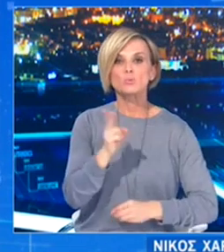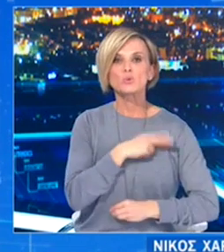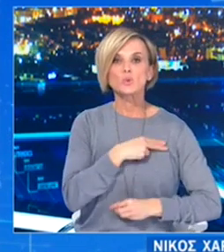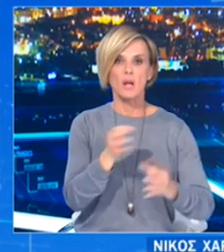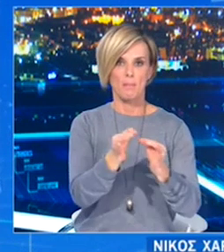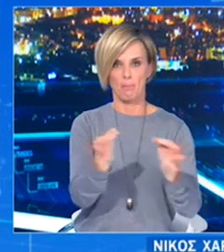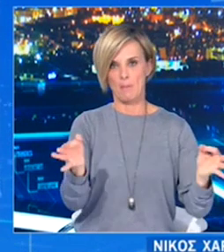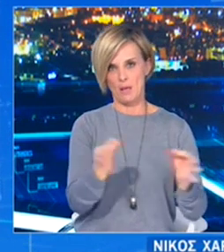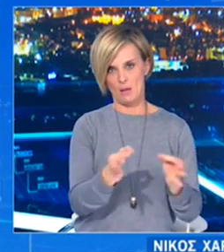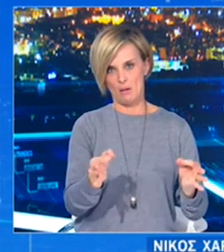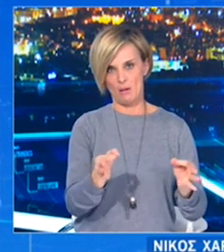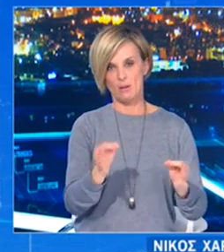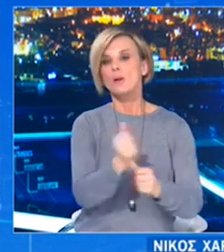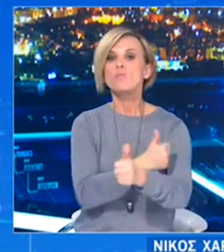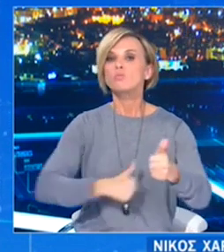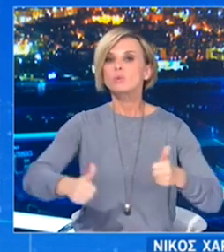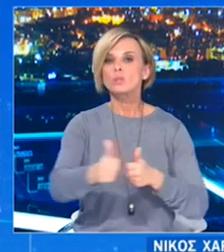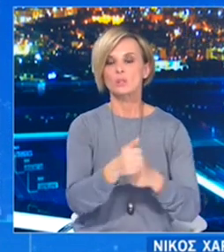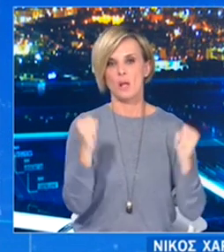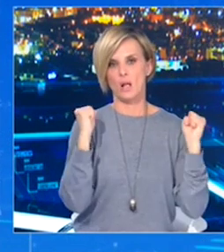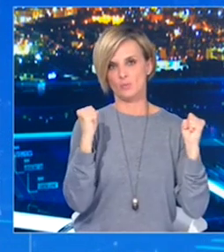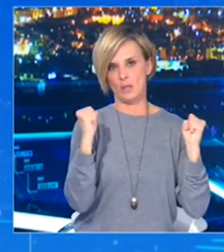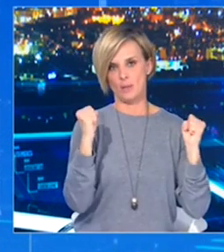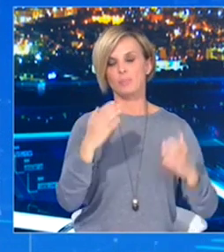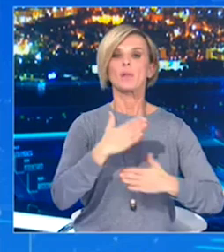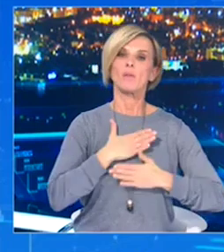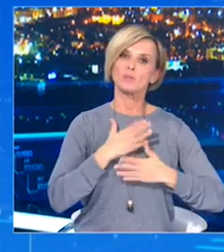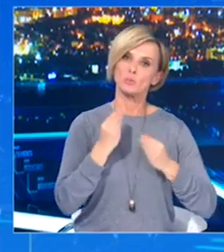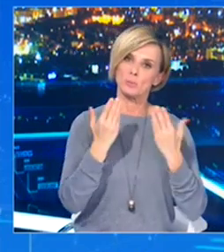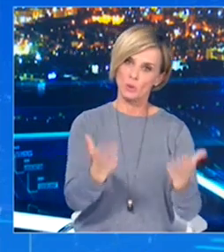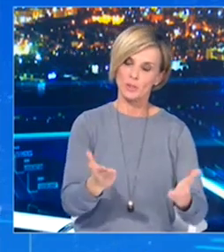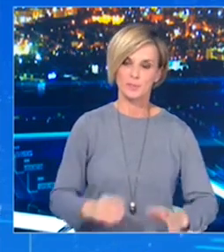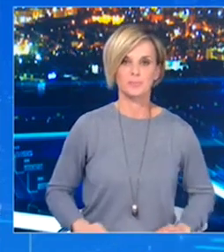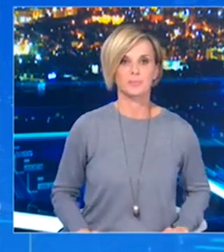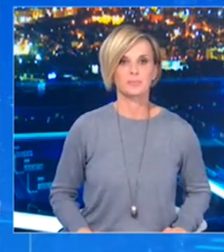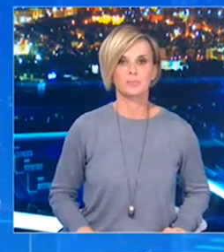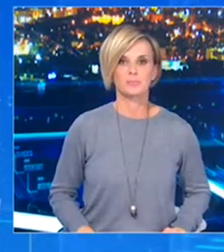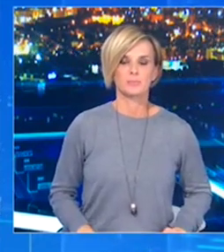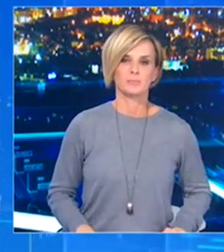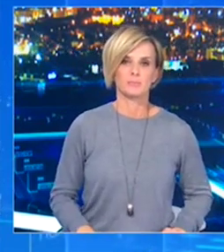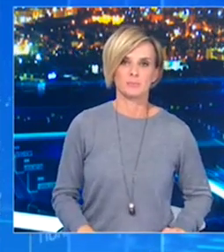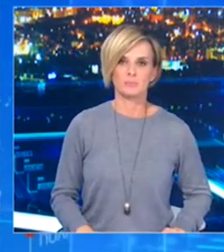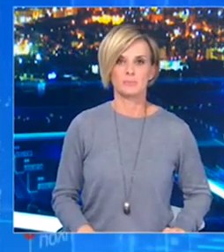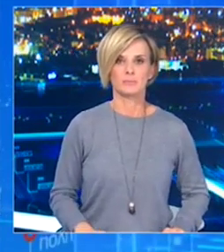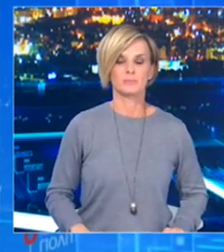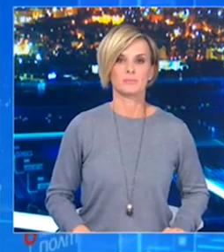παραμείνουμε όλοι ασφαλείς. Σας ευχαριστώ. Ευχαριστώ, κύριε Υπουργέ. Το λόγο έχει ο κύριος Σταμπουλίδης.